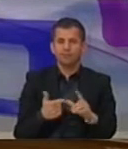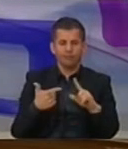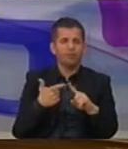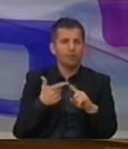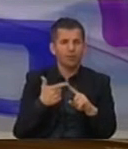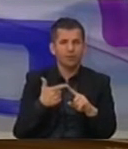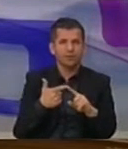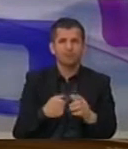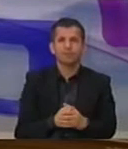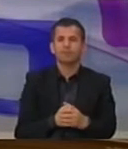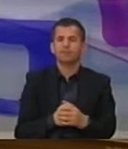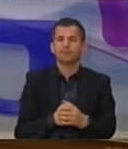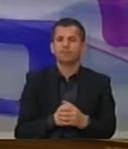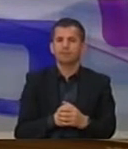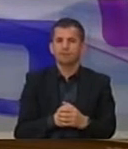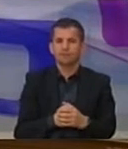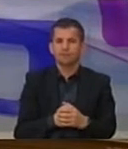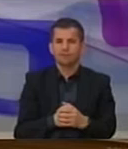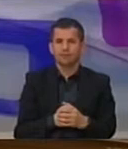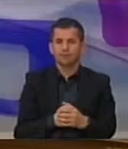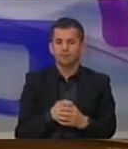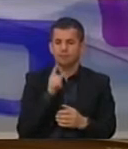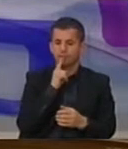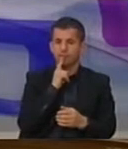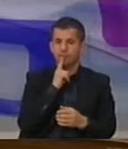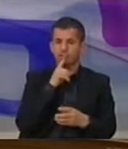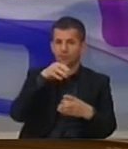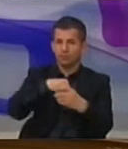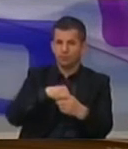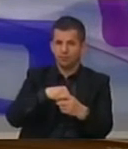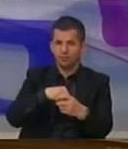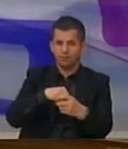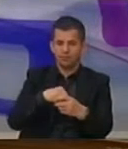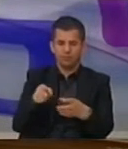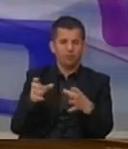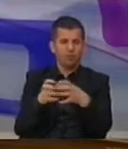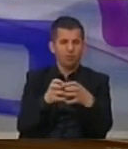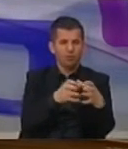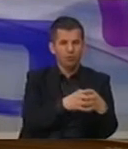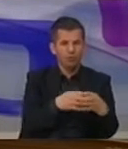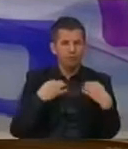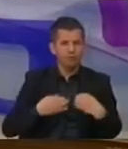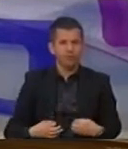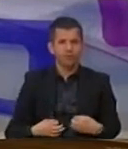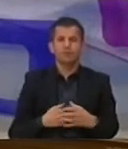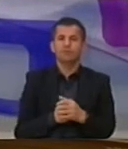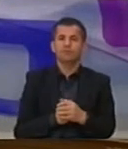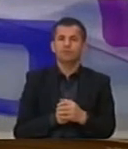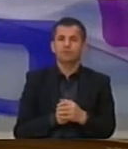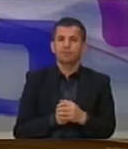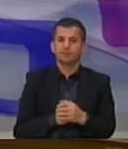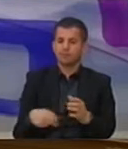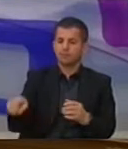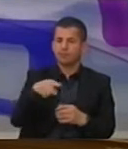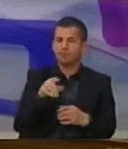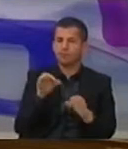dyta, sa i takon përbëres këshilat dhe ato jenë grupe profesionistësh, ata vërtet